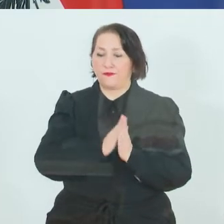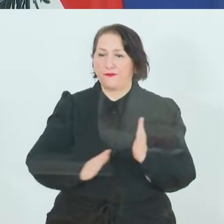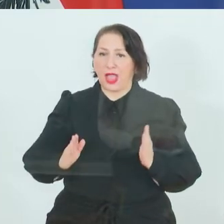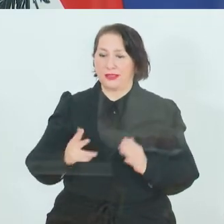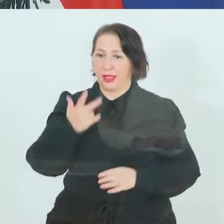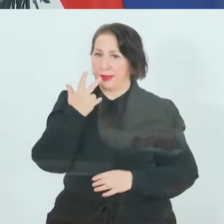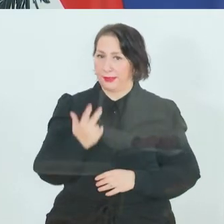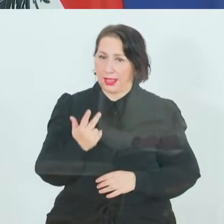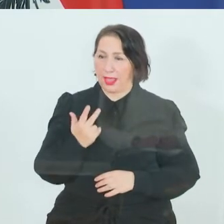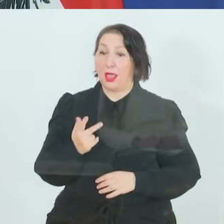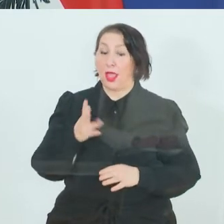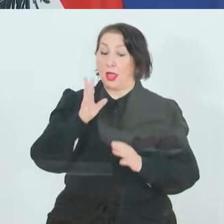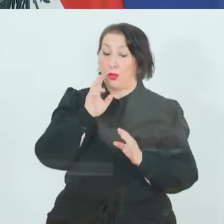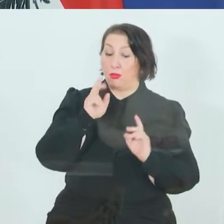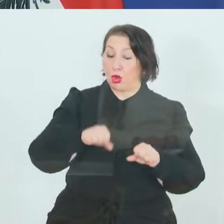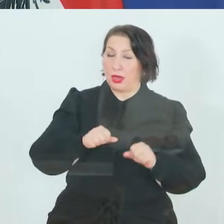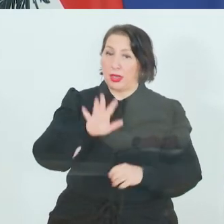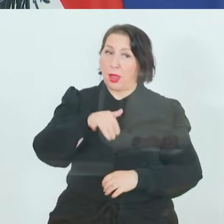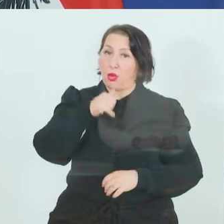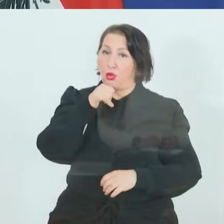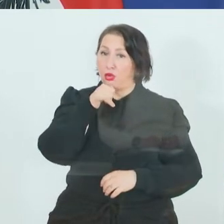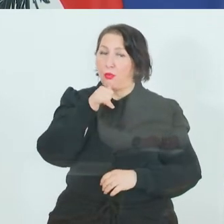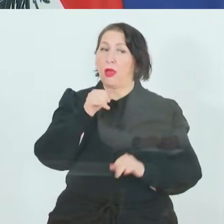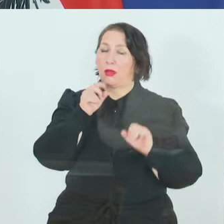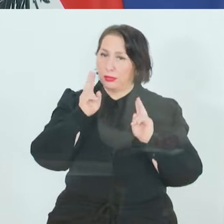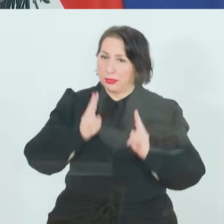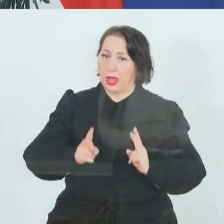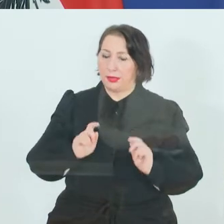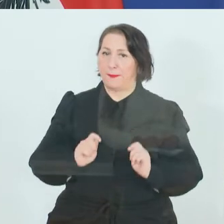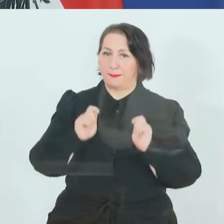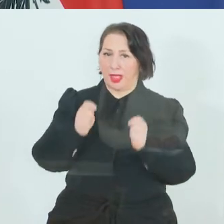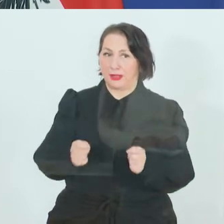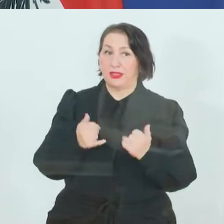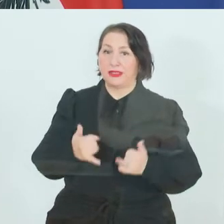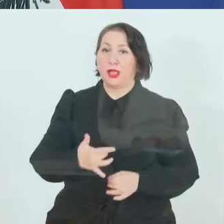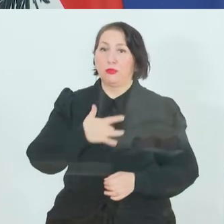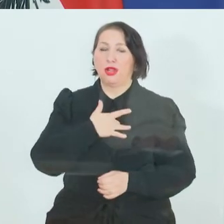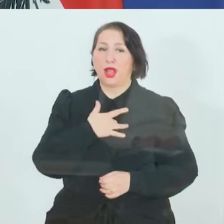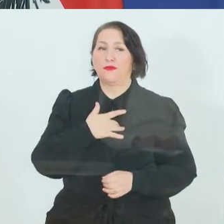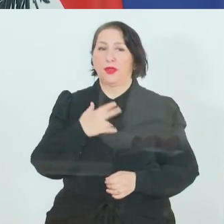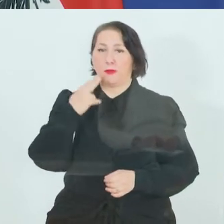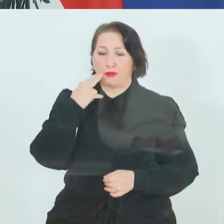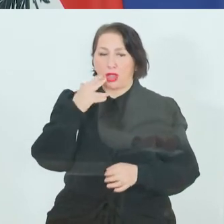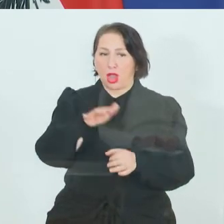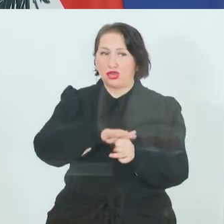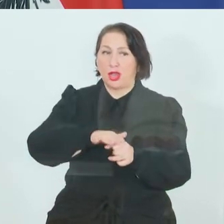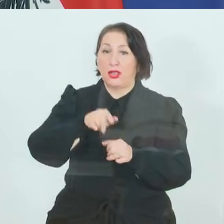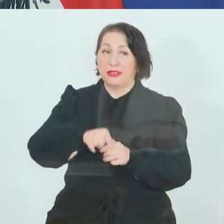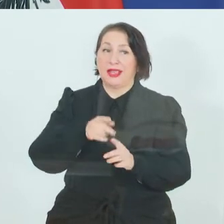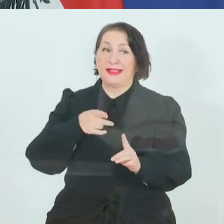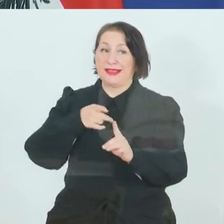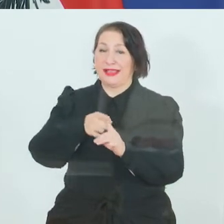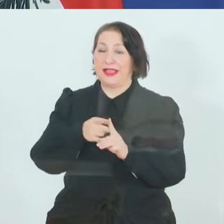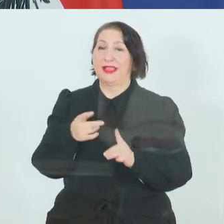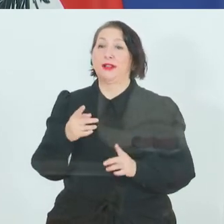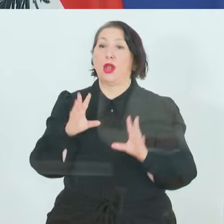möglich ist zu beantragen und auch für die betroffenen Branchen, die jetzt direkt vom Lockdown betroffen sind, auf